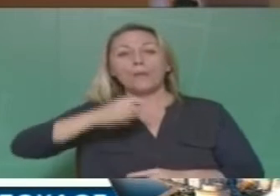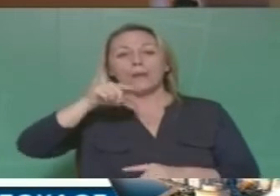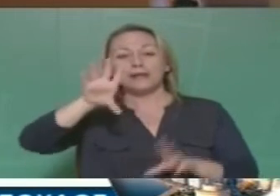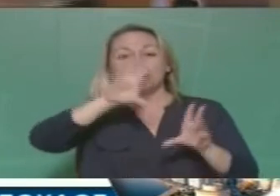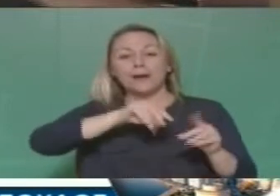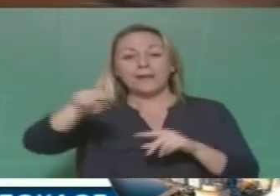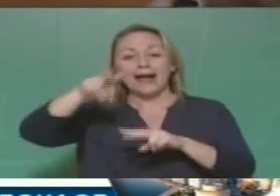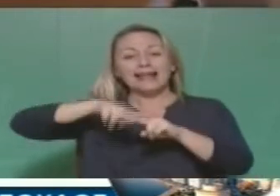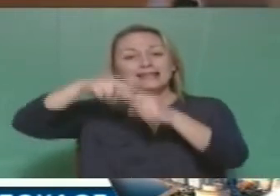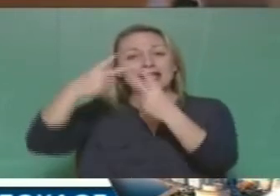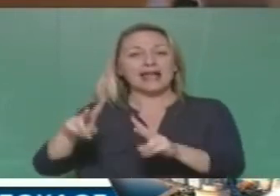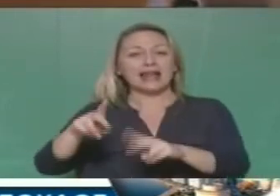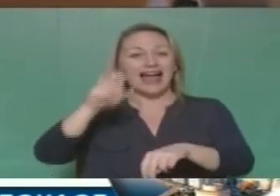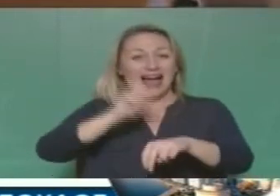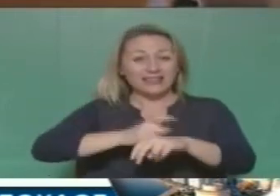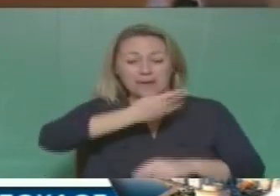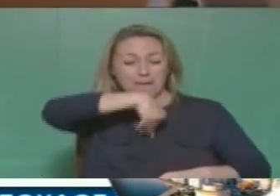ώρα που σκοτωνούσαν οι Παλαιστίνοι.